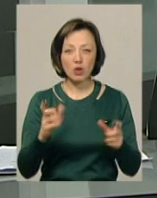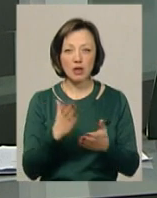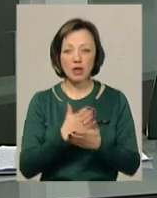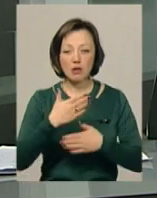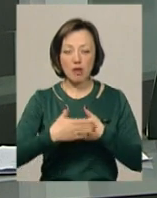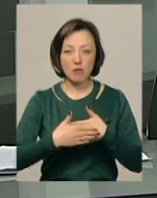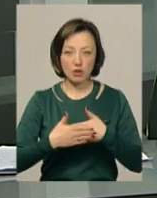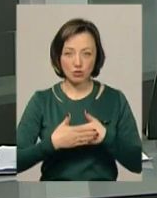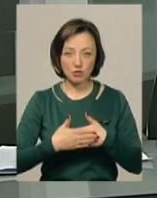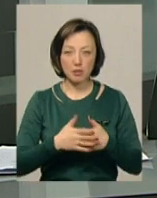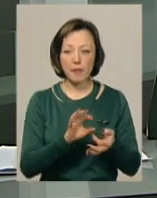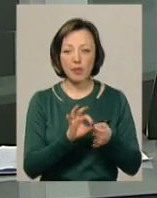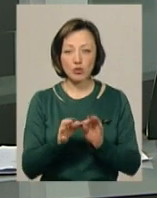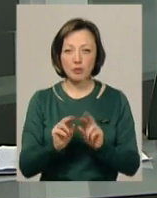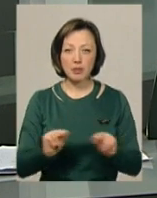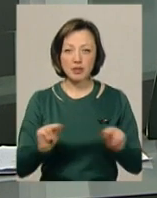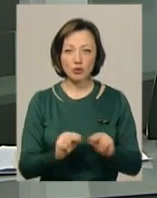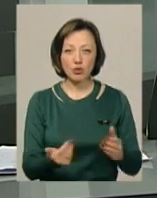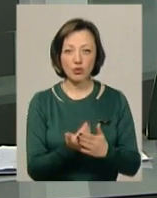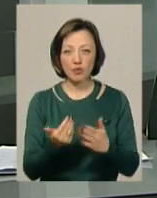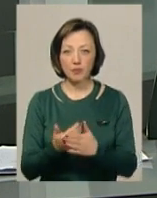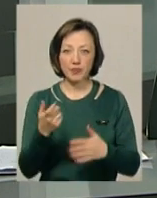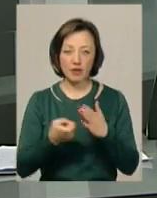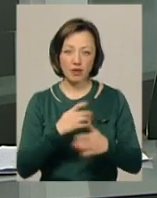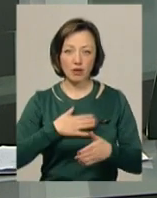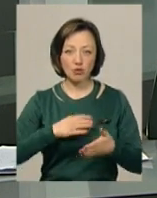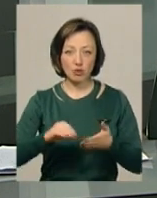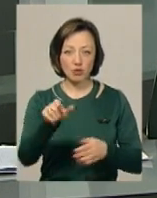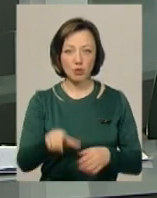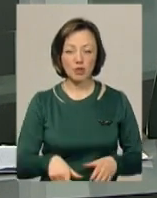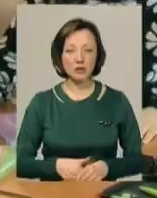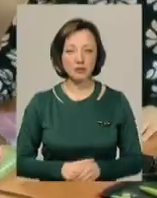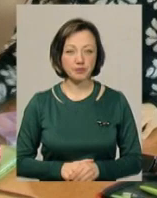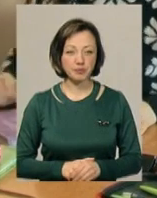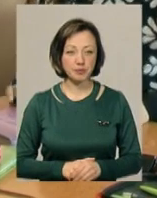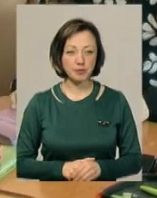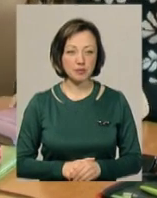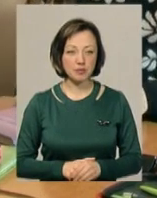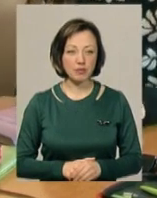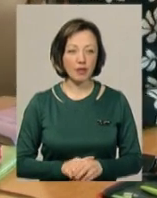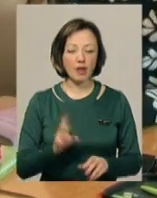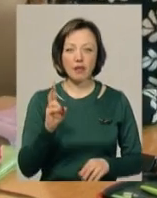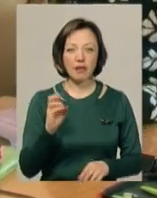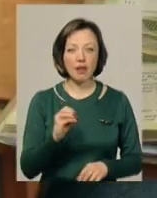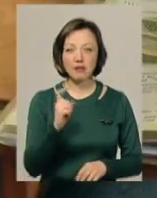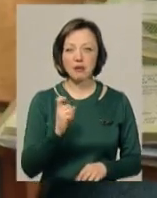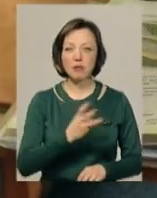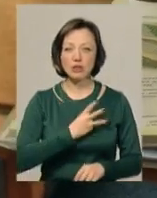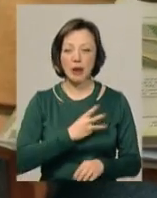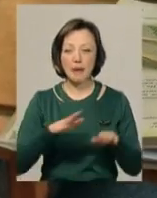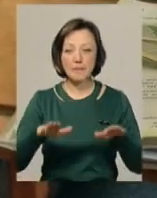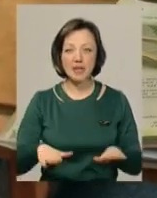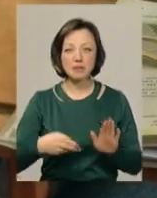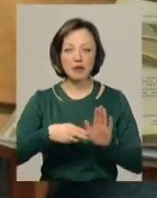найближчою. Подробиці педагогічних нововведень дізнавалася Тетяна Пресекар. Не за бажанням, а за місцем реєстрації.